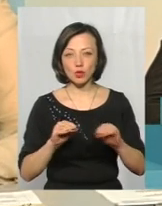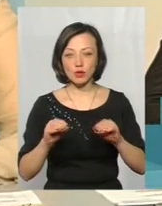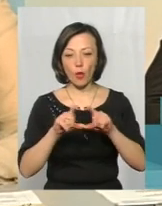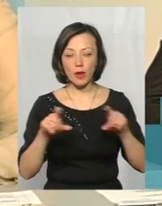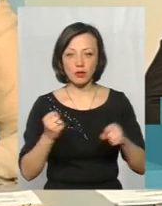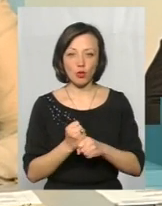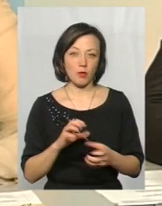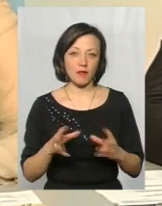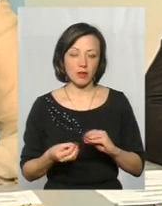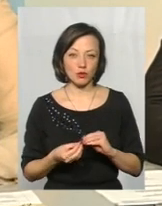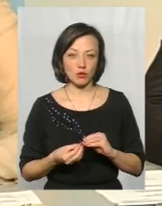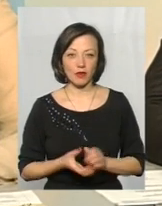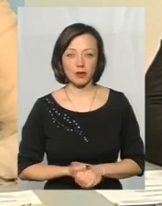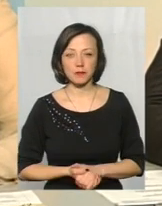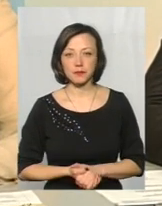цього висновки.